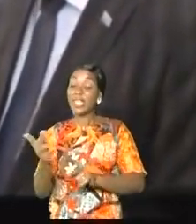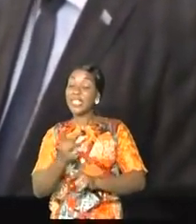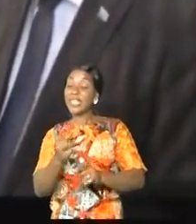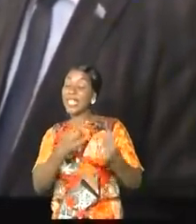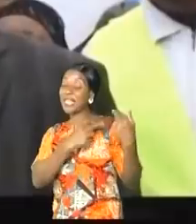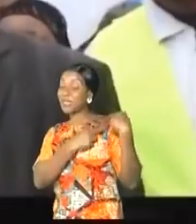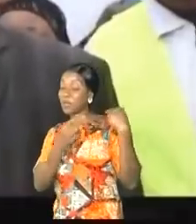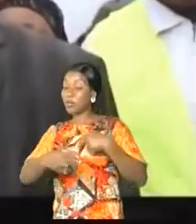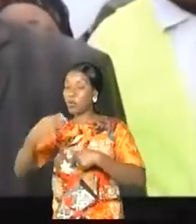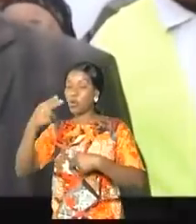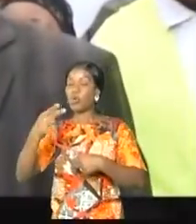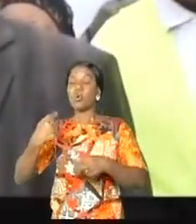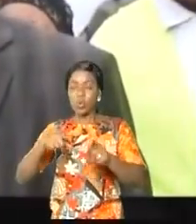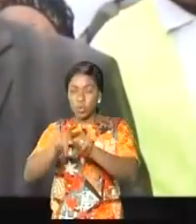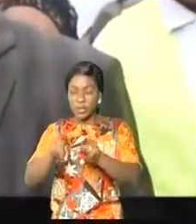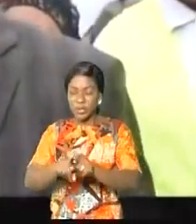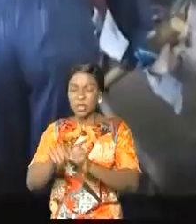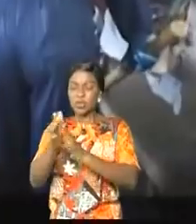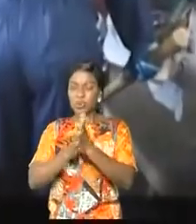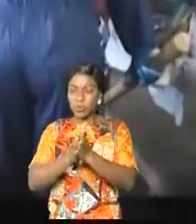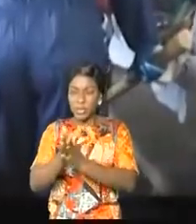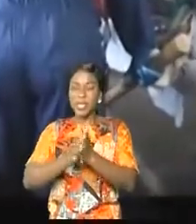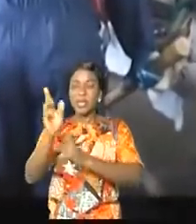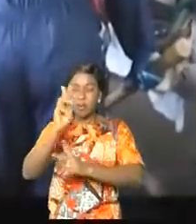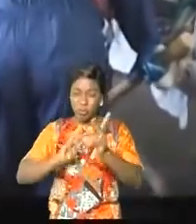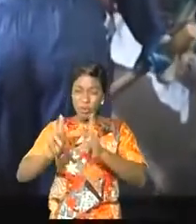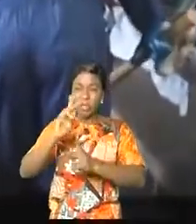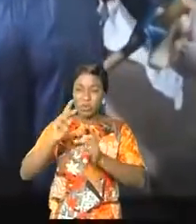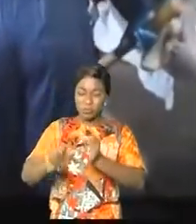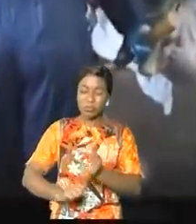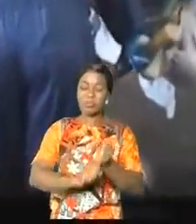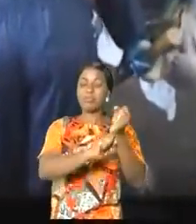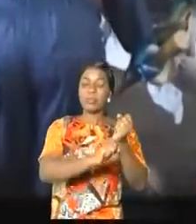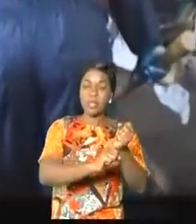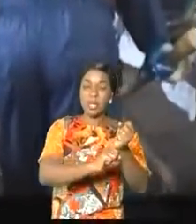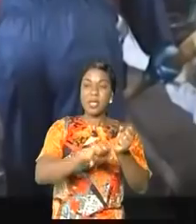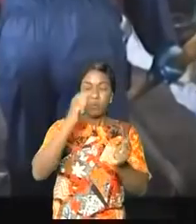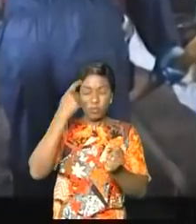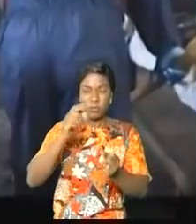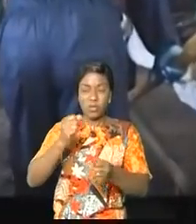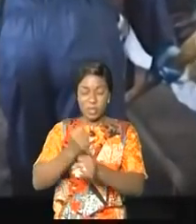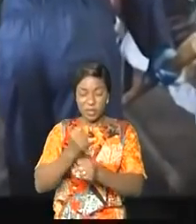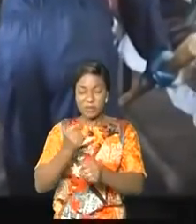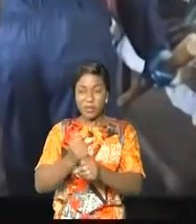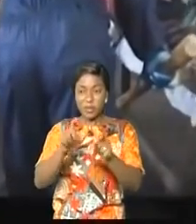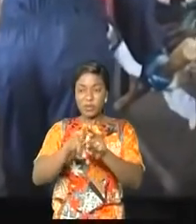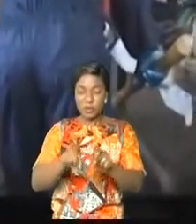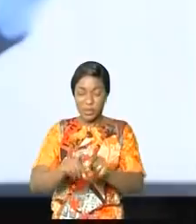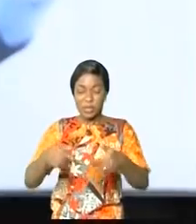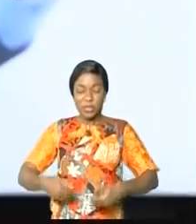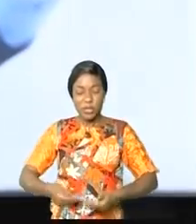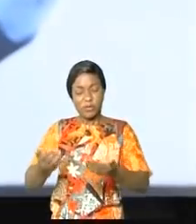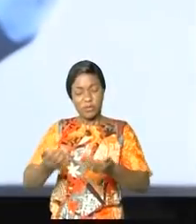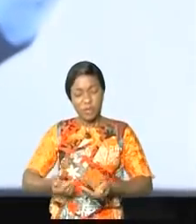urbaines souhaitent à tout prix que la population prête main-forte à ce type de travaux communautaires. Aussi, ces jeunes qui veulent